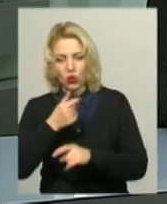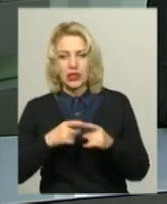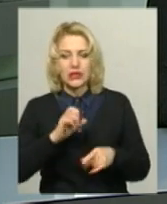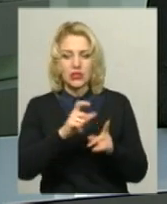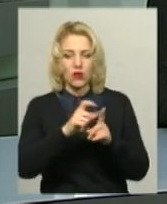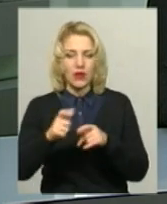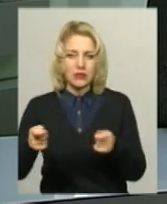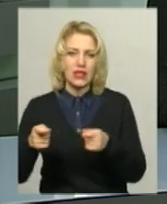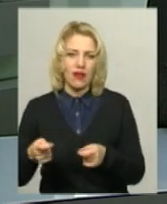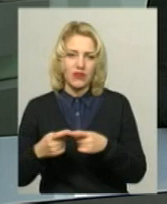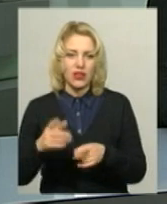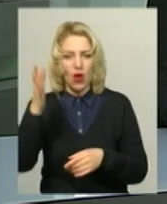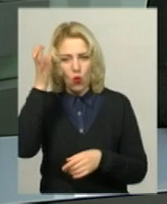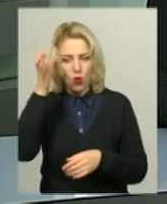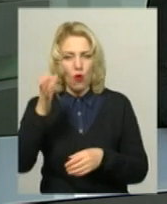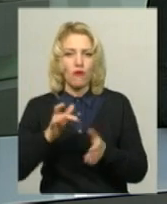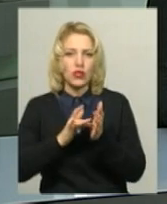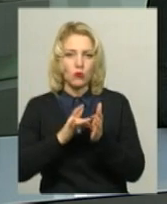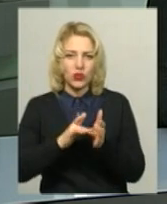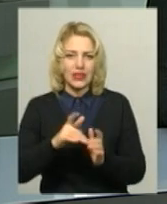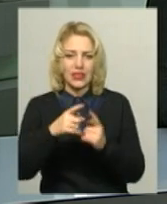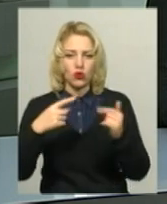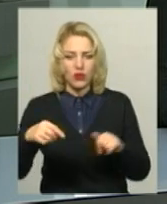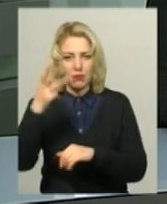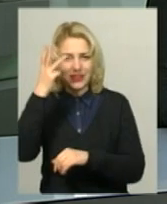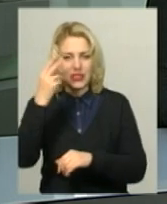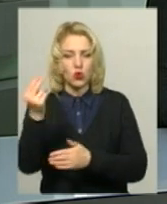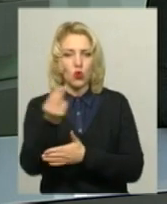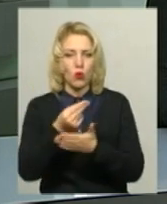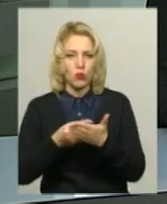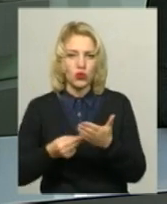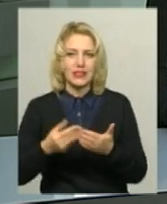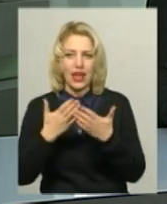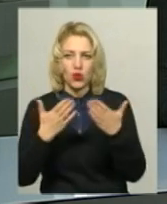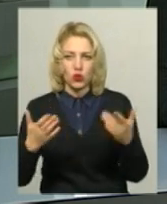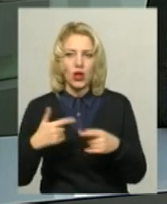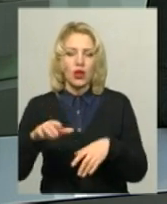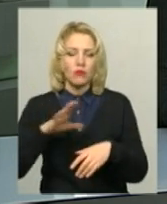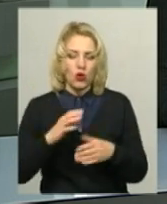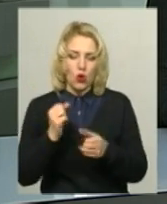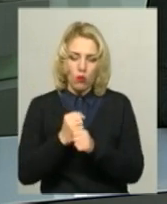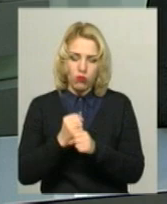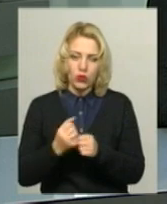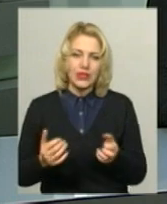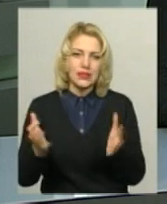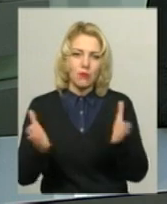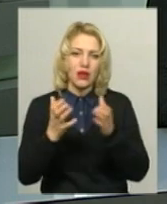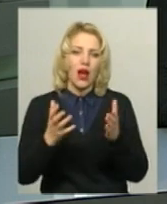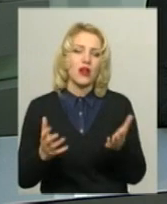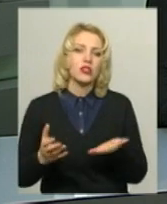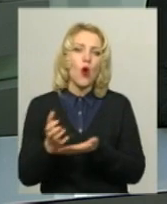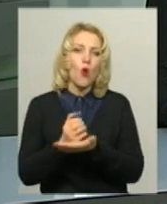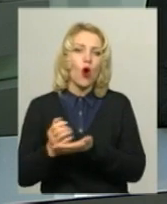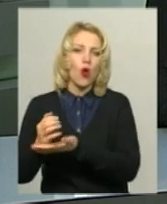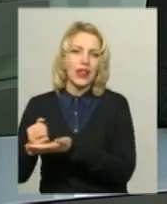завідувачки науково-експедиційного відділу Хмельницького обласного художнього музею Марії Фролової, зібрані роботи зберігаються у колекції музею.